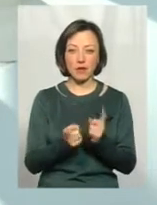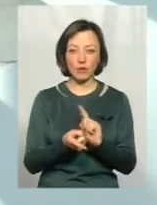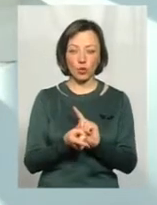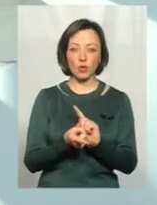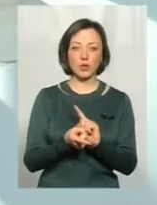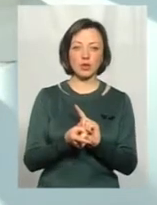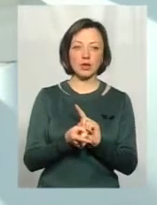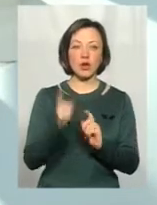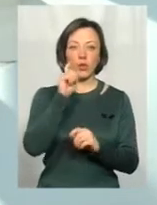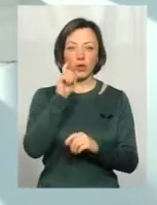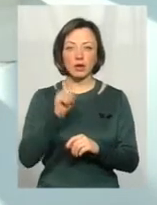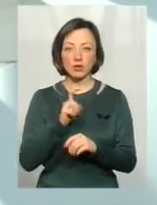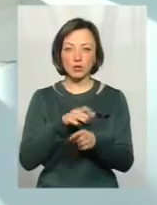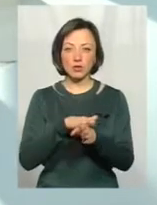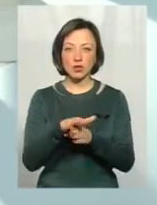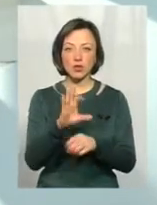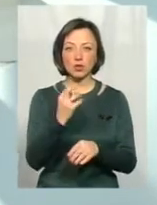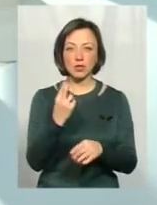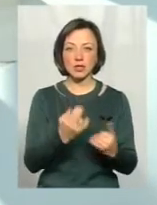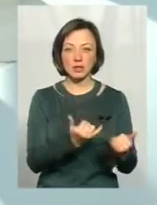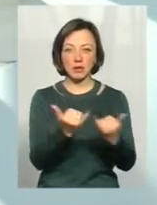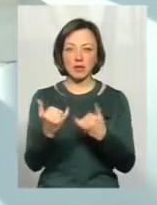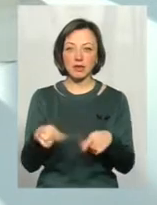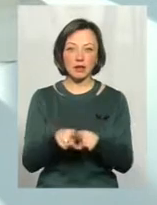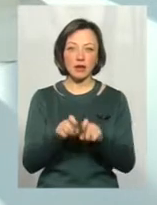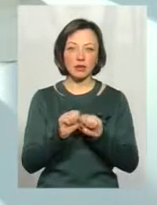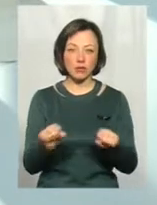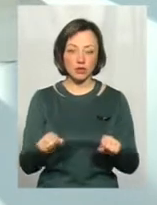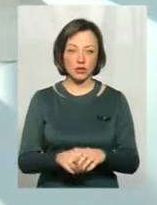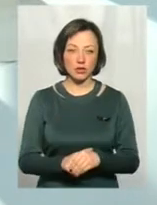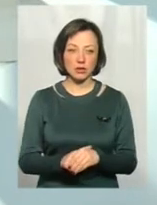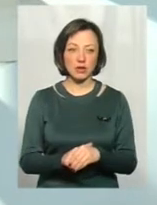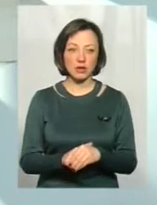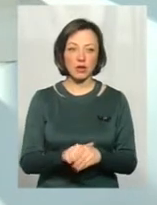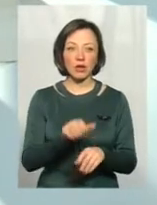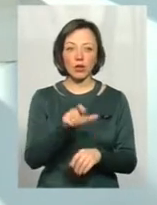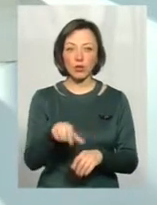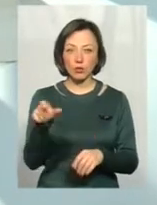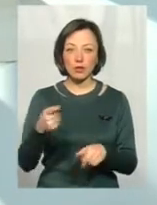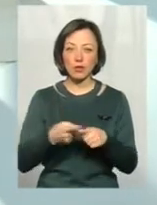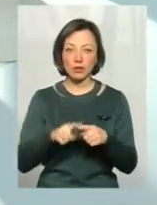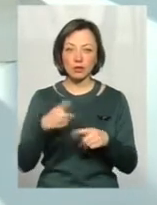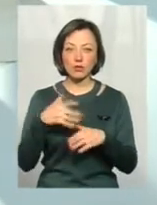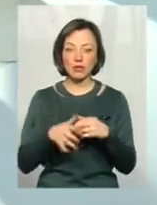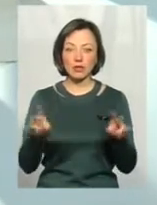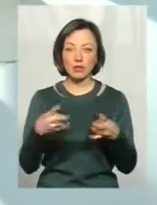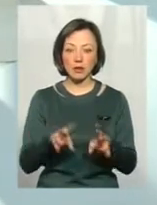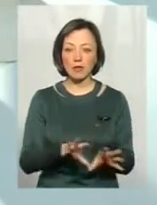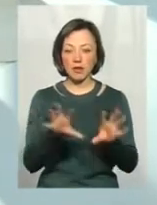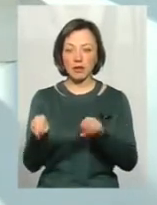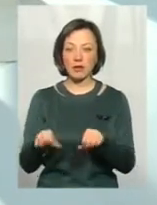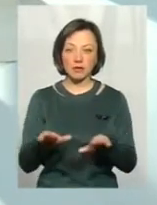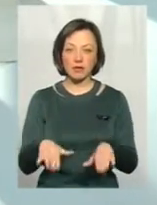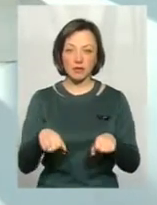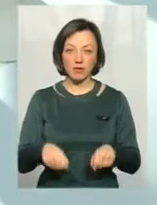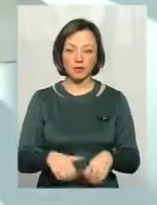Україну в суцільний соцзабез. Так не можна. Ще раз повторюю, люди це зрозуміють. І не треба це прикидати на місцеву